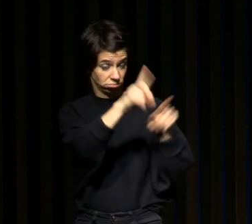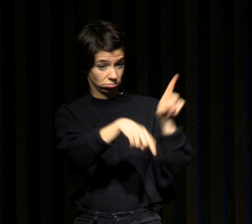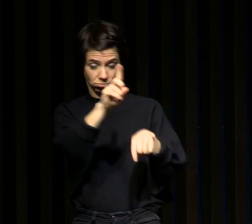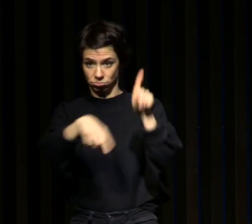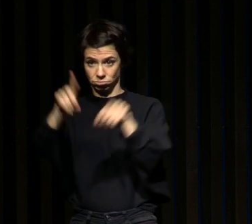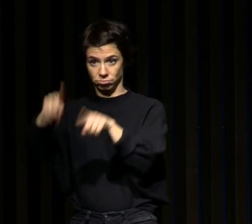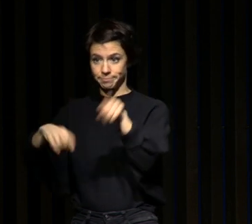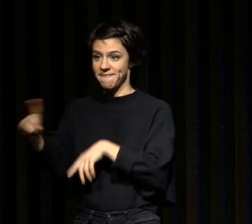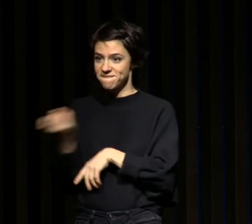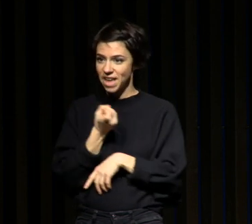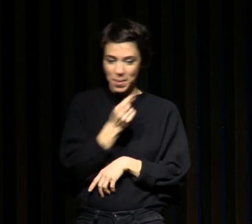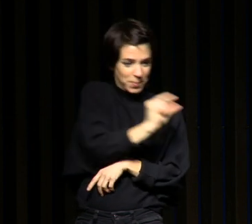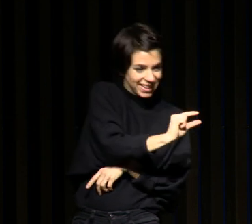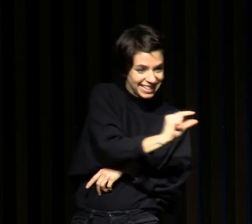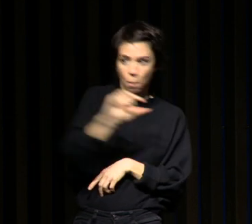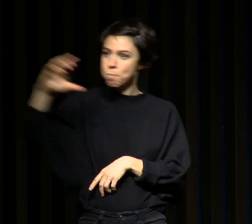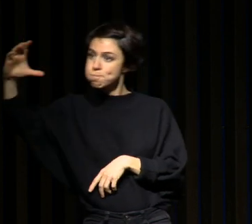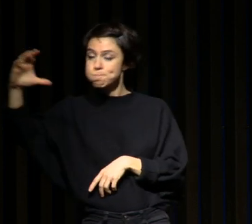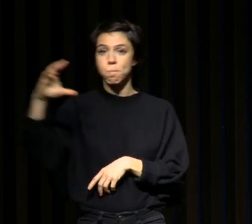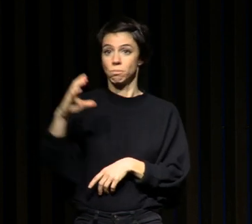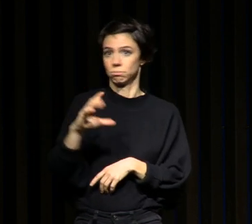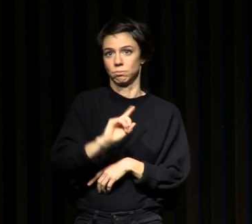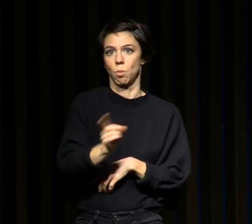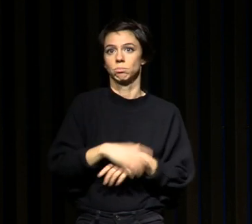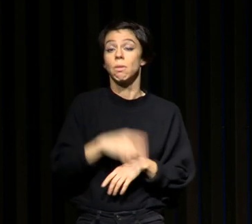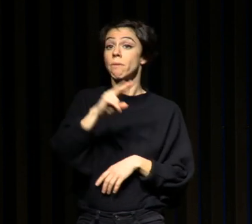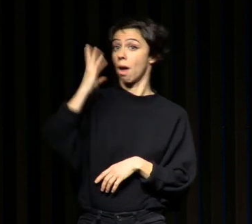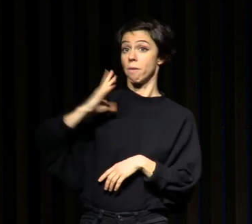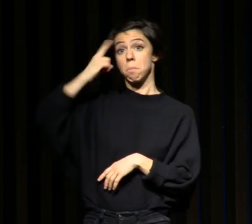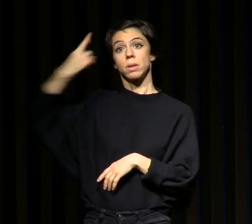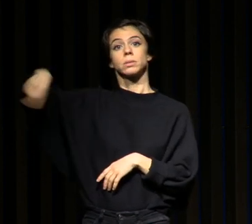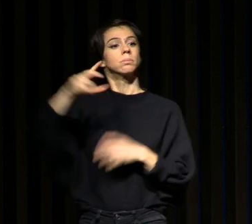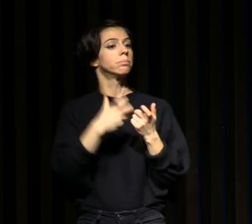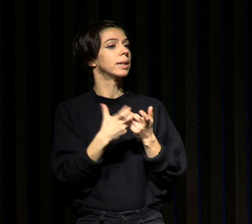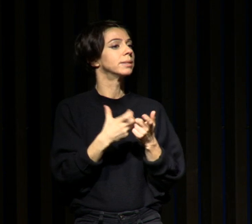leur vulnérabilité. On pensait pendant un temps que, par exemple, les petits animaux qui étaient chassés